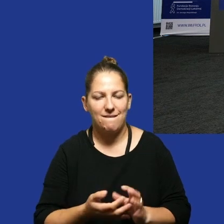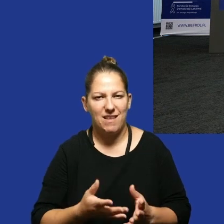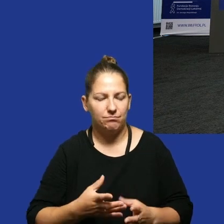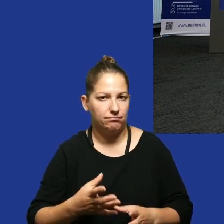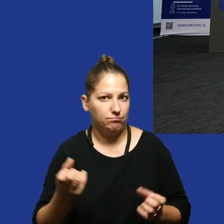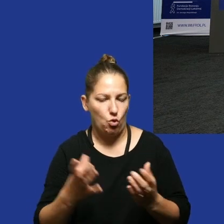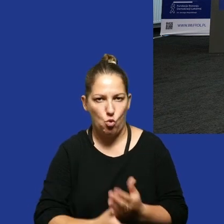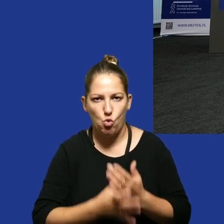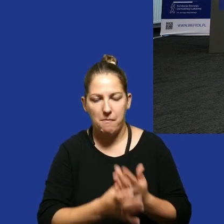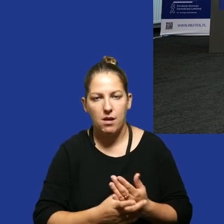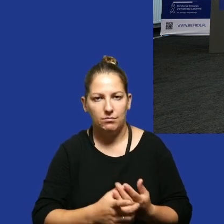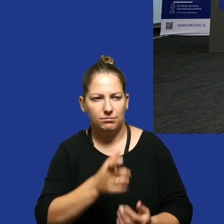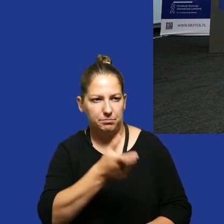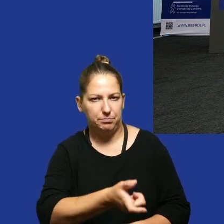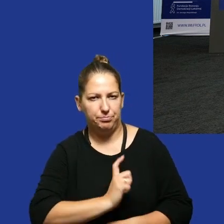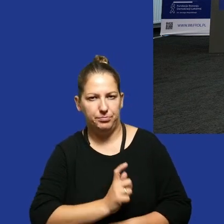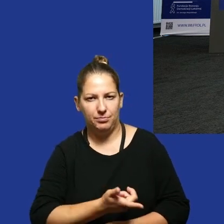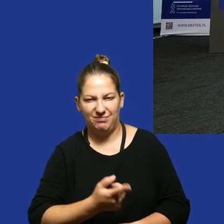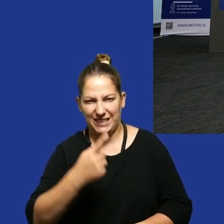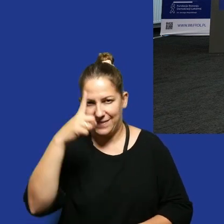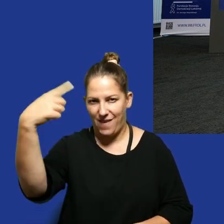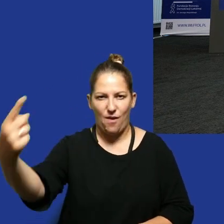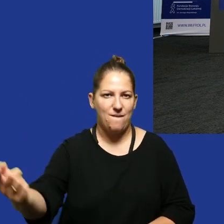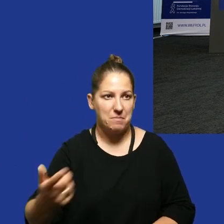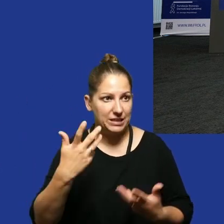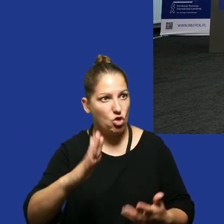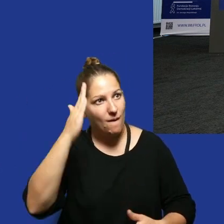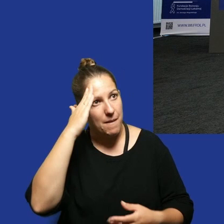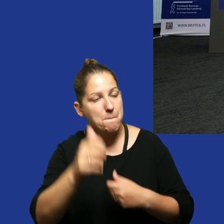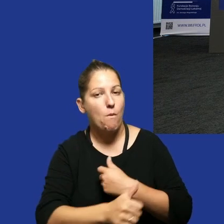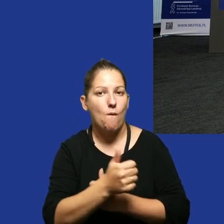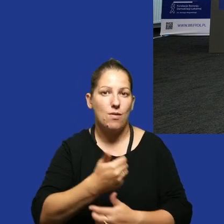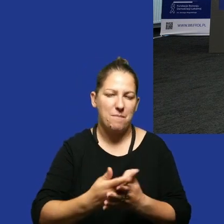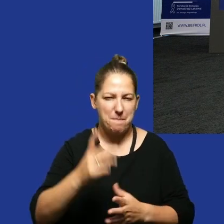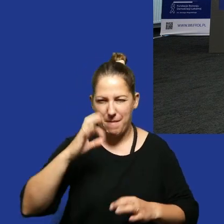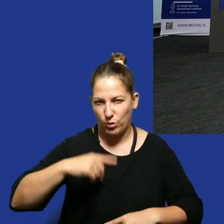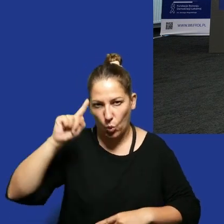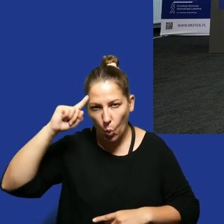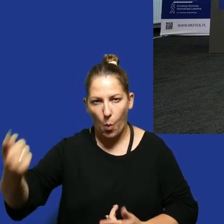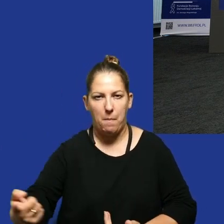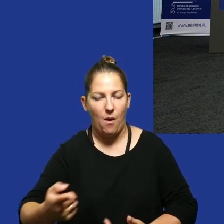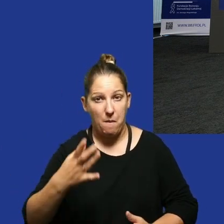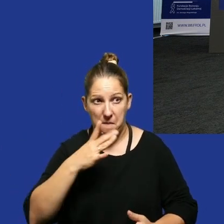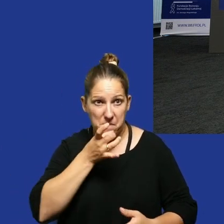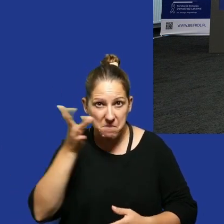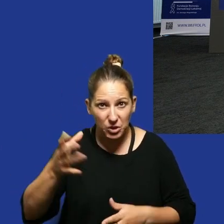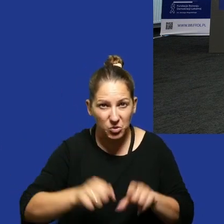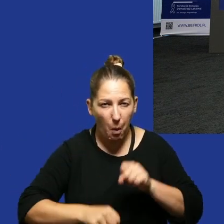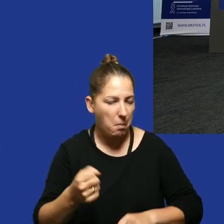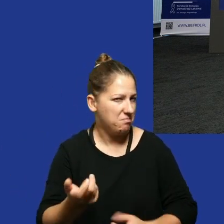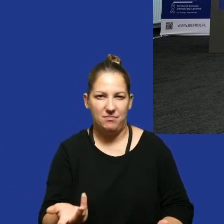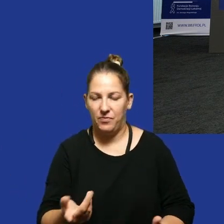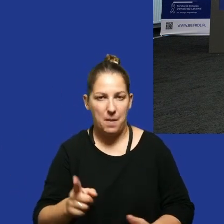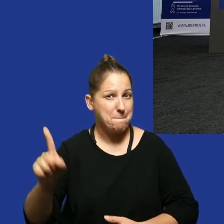wulgarne słowa do mnie, że zwariowałem, że chcę się dowiedzieć, jakie były motywy, czy pan zgłupiał, że pan chce nas pozwać do sądu. No jednak są to